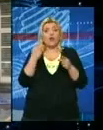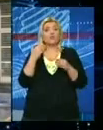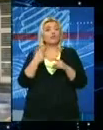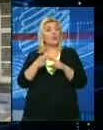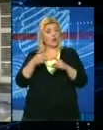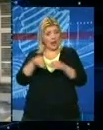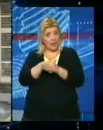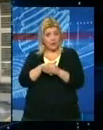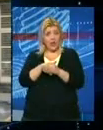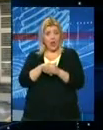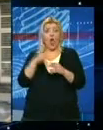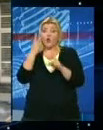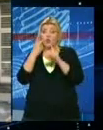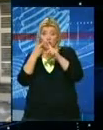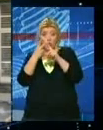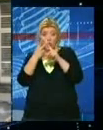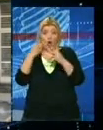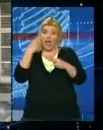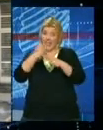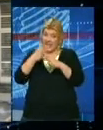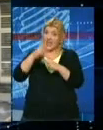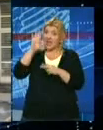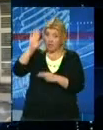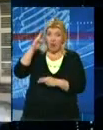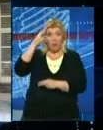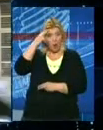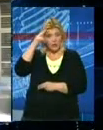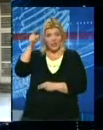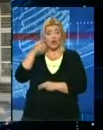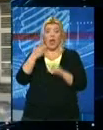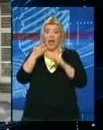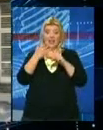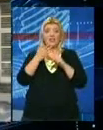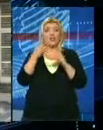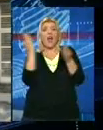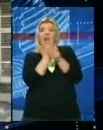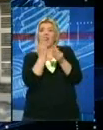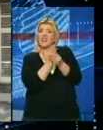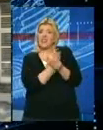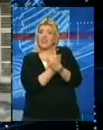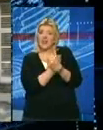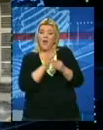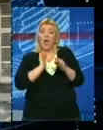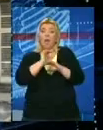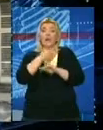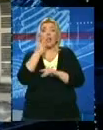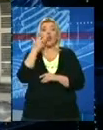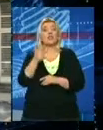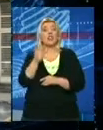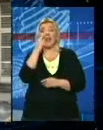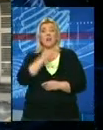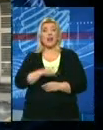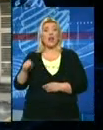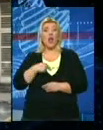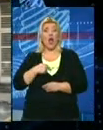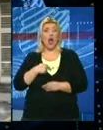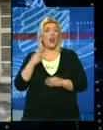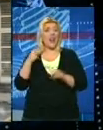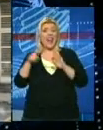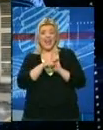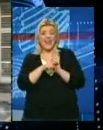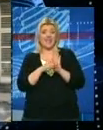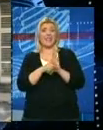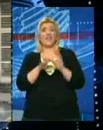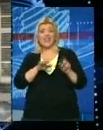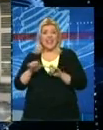potom i zbog imena koje ova agencija ima a nakon toga i zbog arhive od preko 3 miliona negativa i digitalizovane arhive